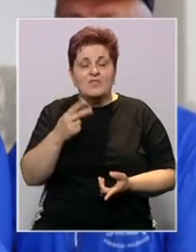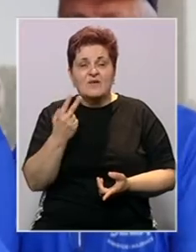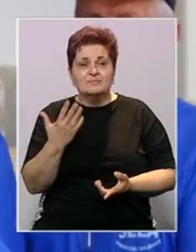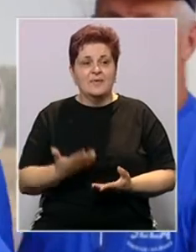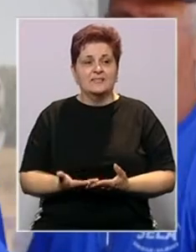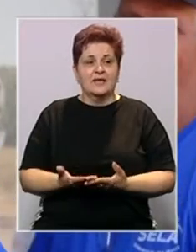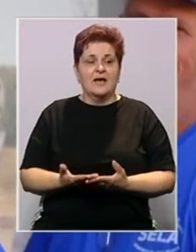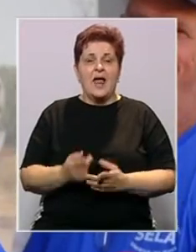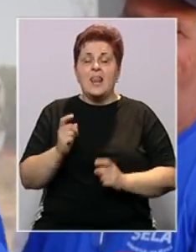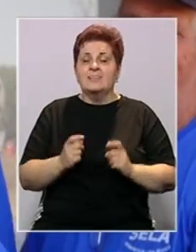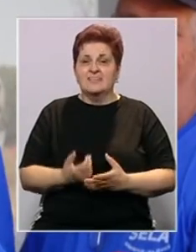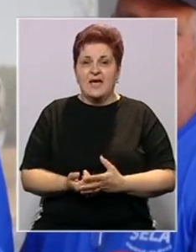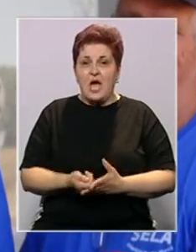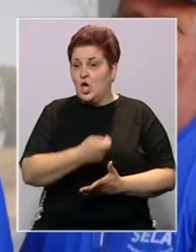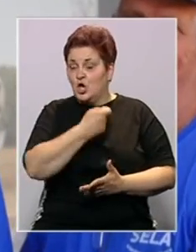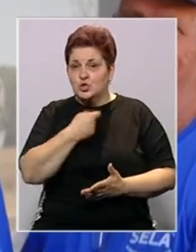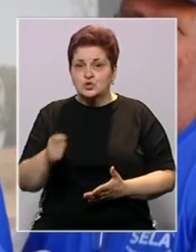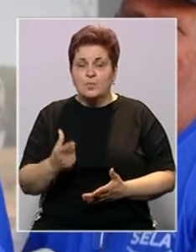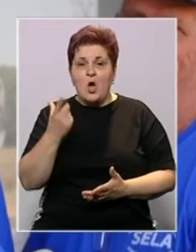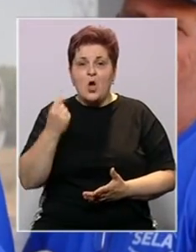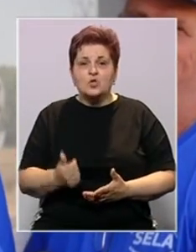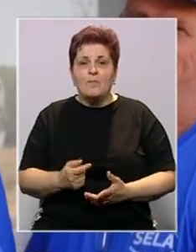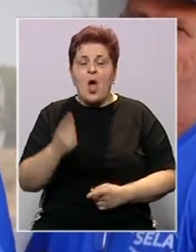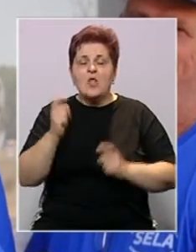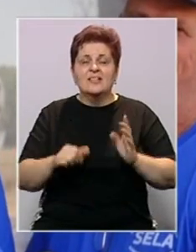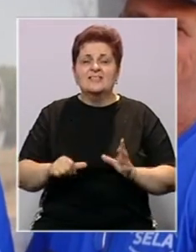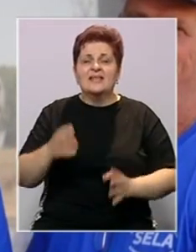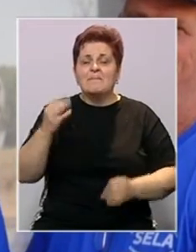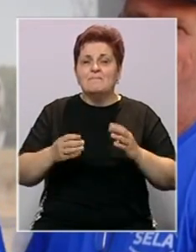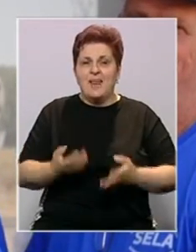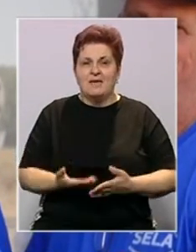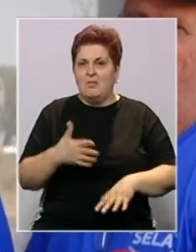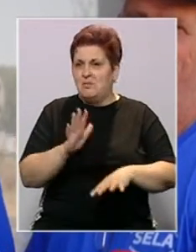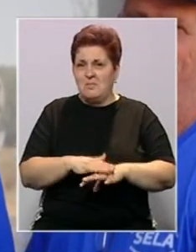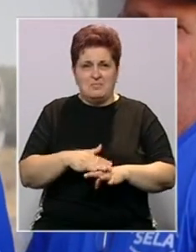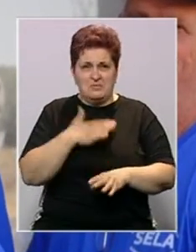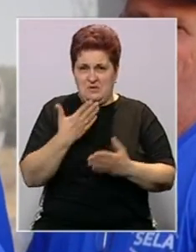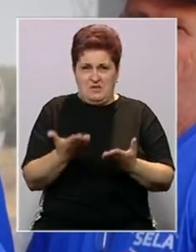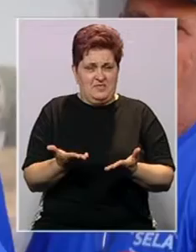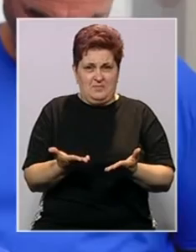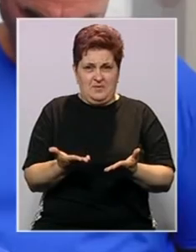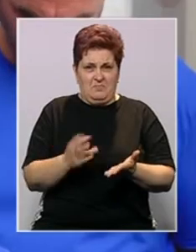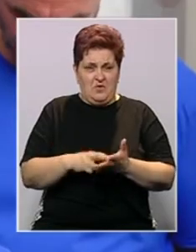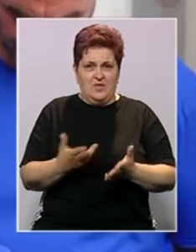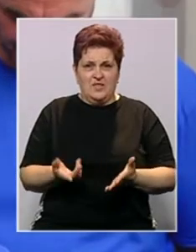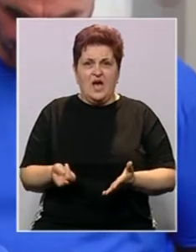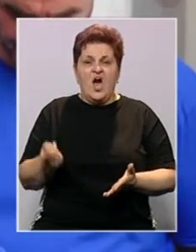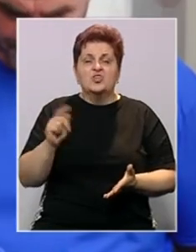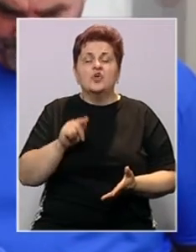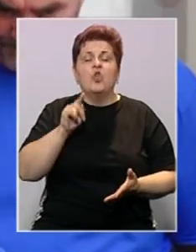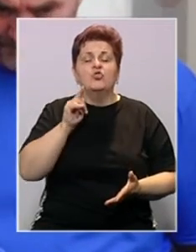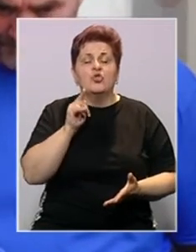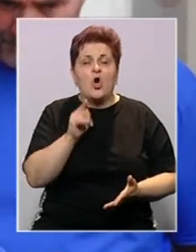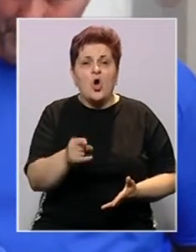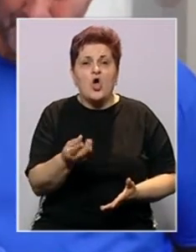litara skuplja za duplo od litre mojeka, onda tu matematika ne treba, tu politika ne treba. Došlo je do toga da